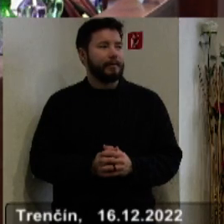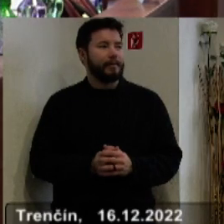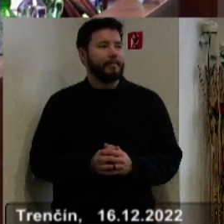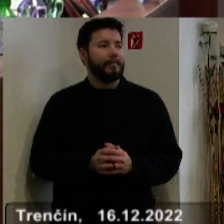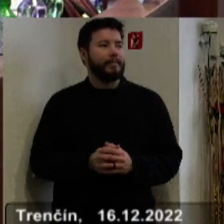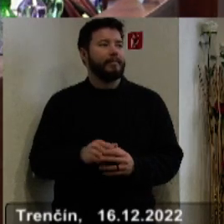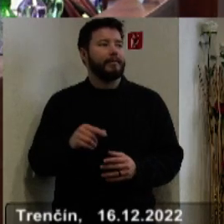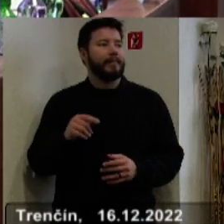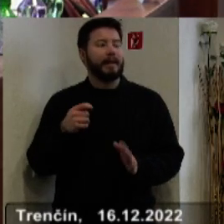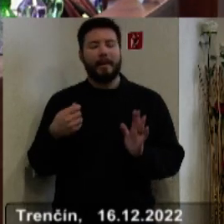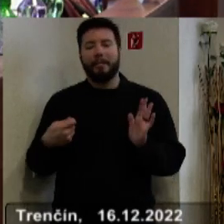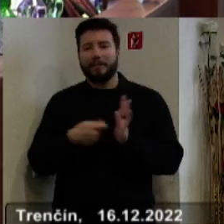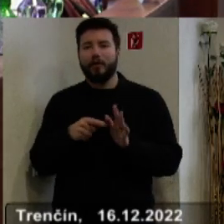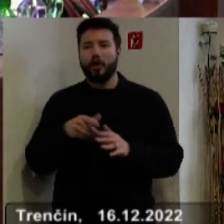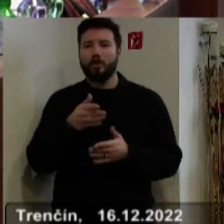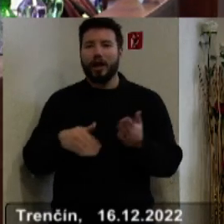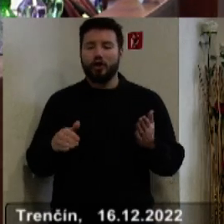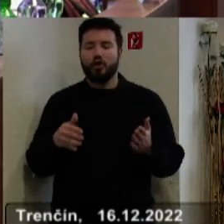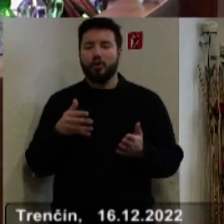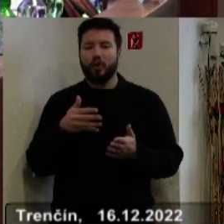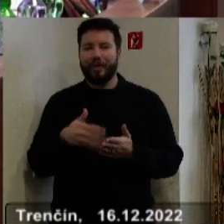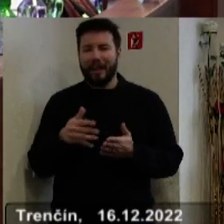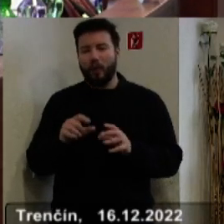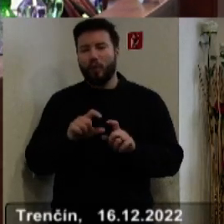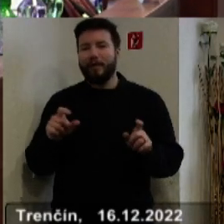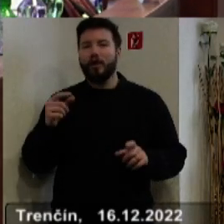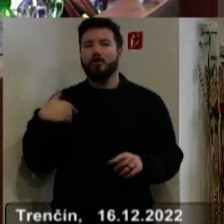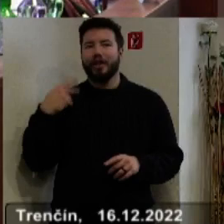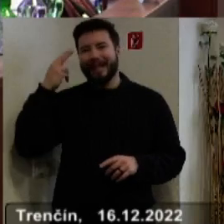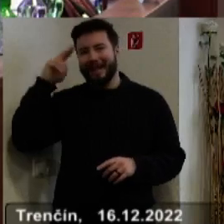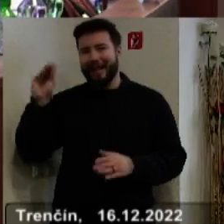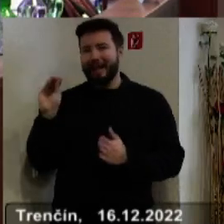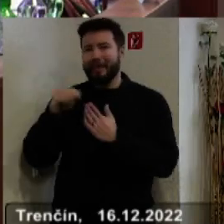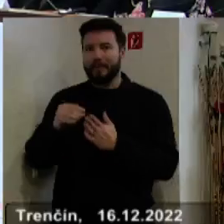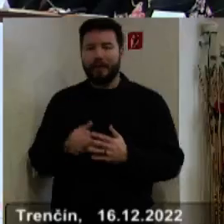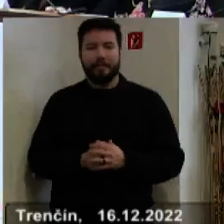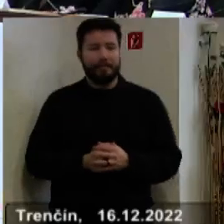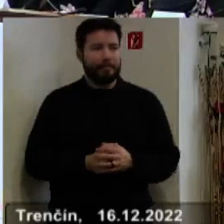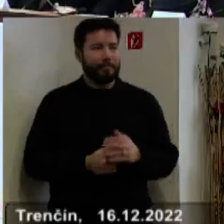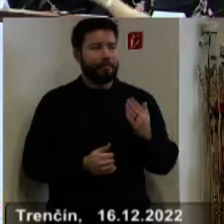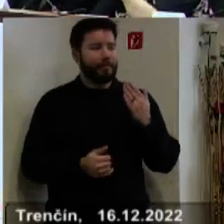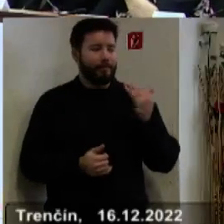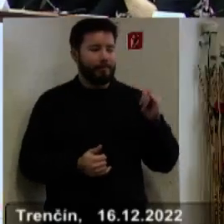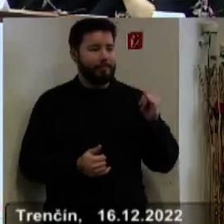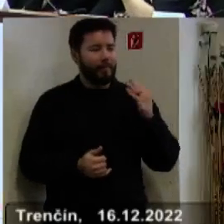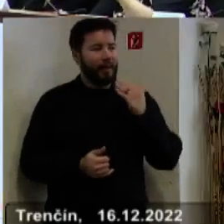na časlošnú úradu. Nákladov spojených s ubytováním v školskom internáte. Nech sa páči. Ďakujem pekne za slovo. Dovolen si predlžiť